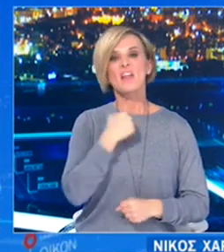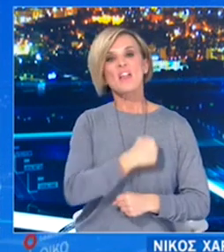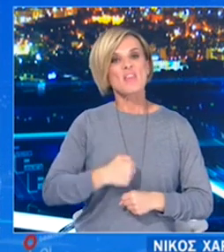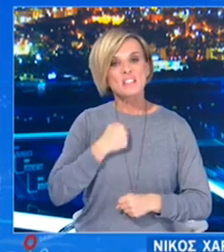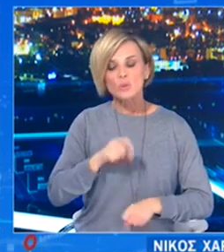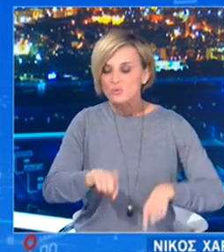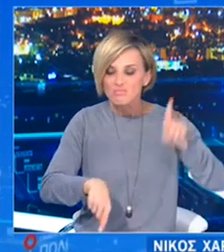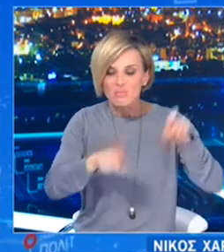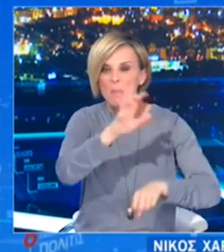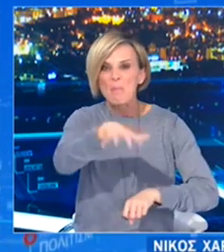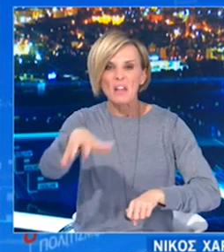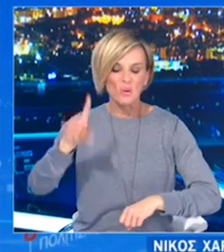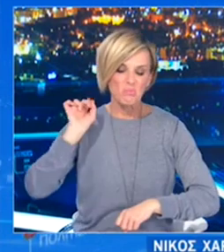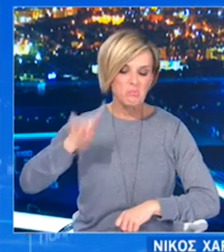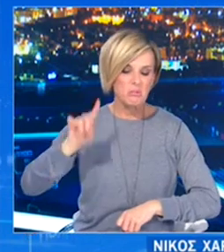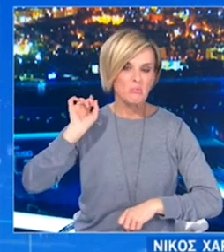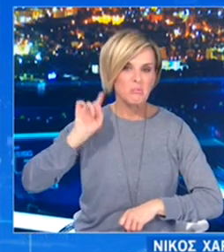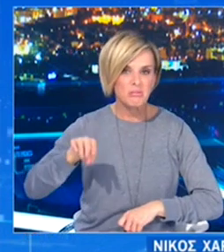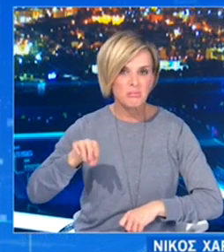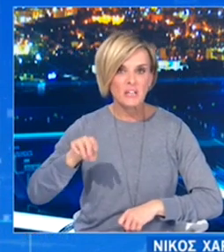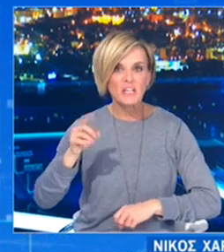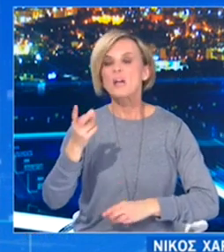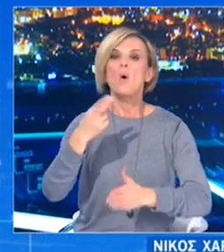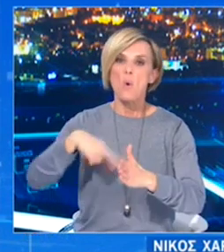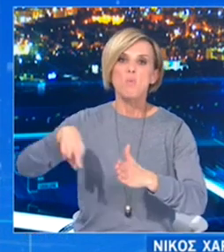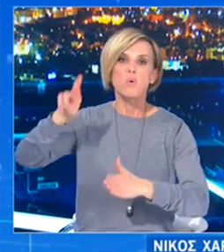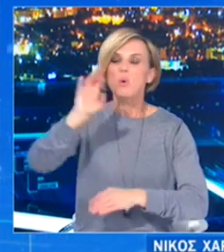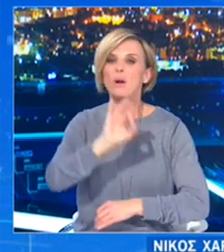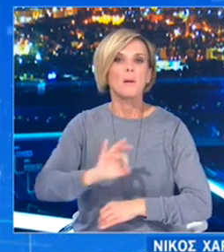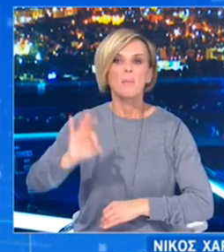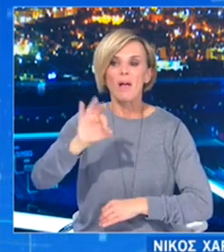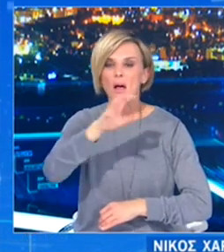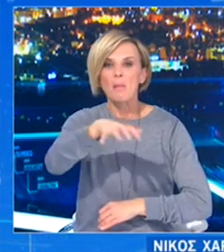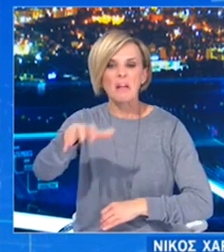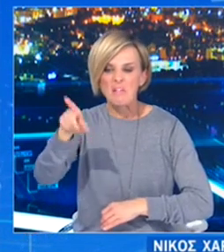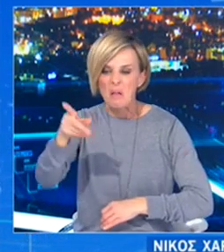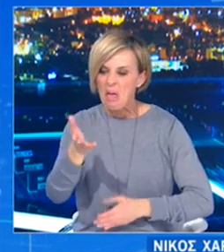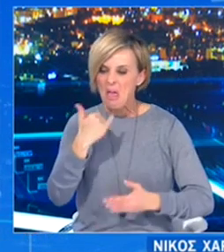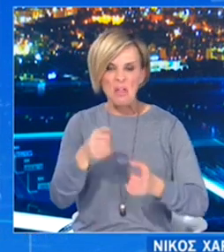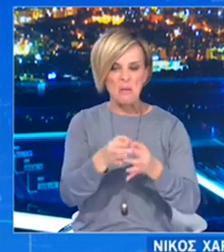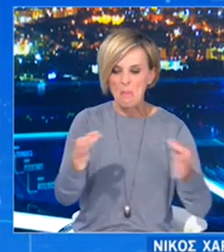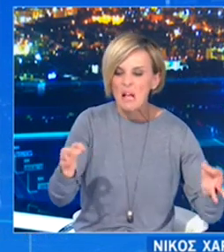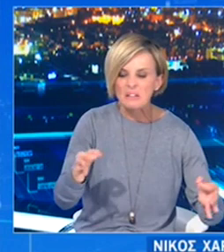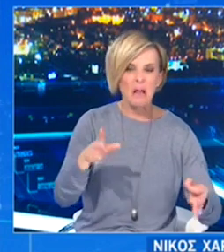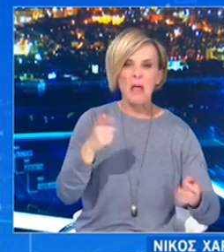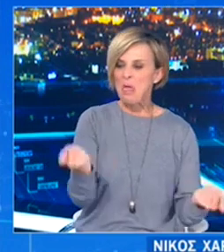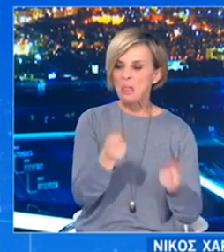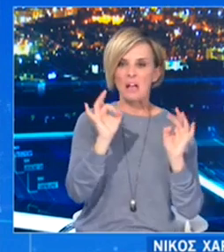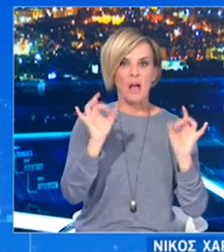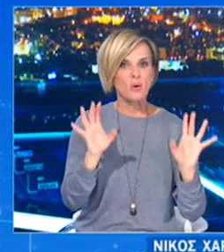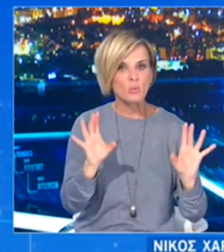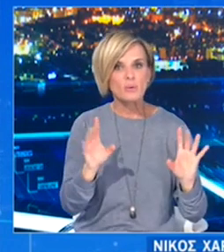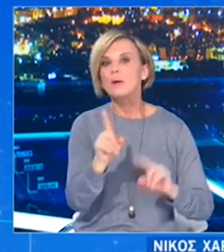συνέπεια που απαιτούν οι περιστάσεις. Ανάμεσα στις περιοχές που μας δημιουργούν έναν έντονο προβληματισμό τις τελευταίες 7 ημέρες,